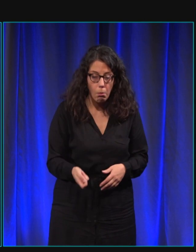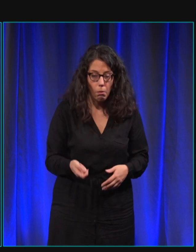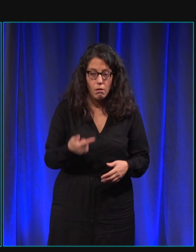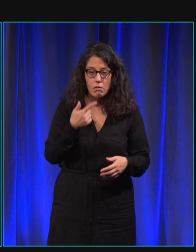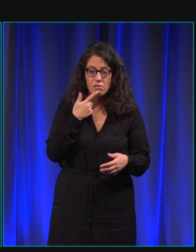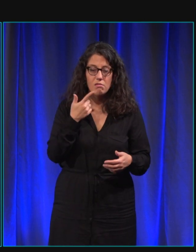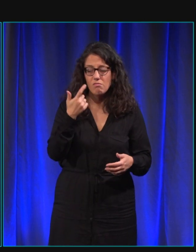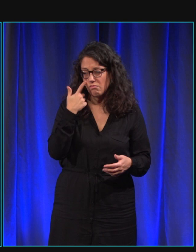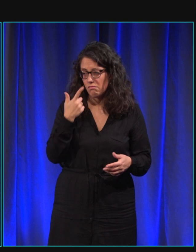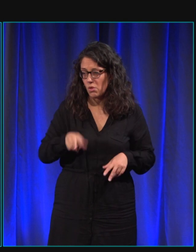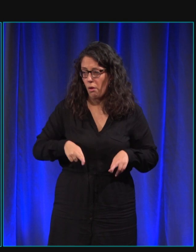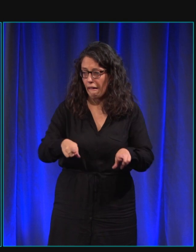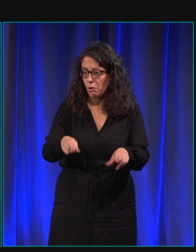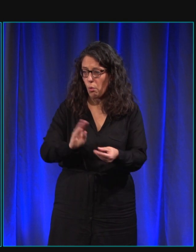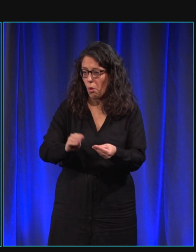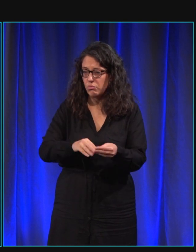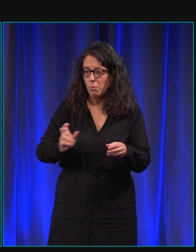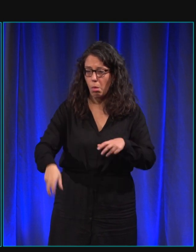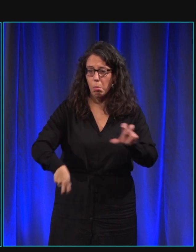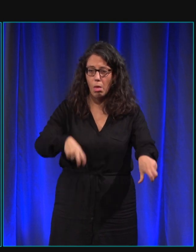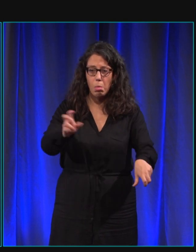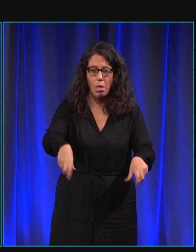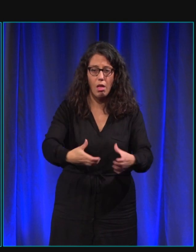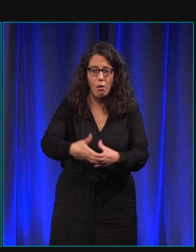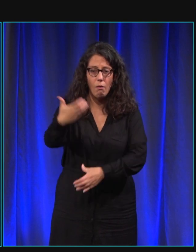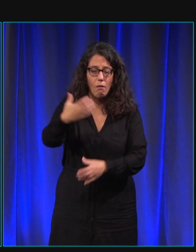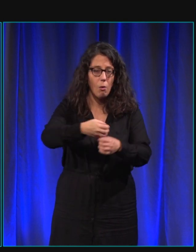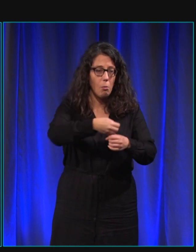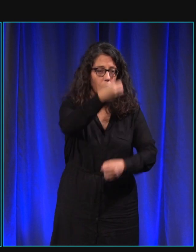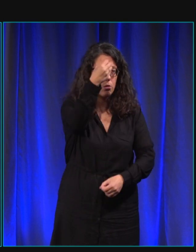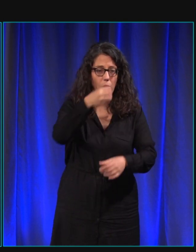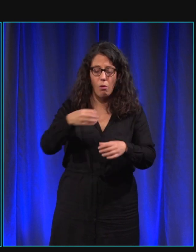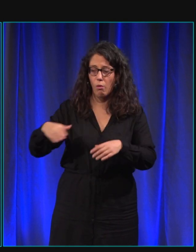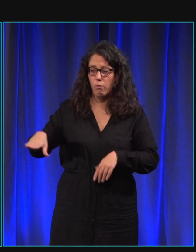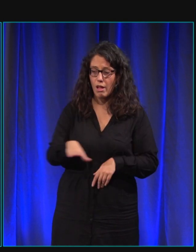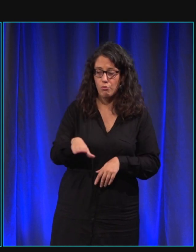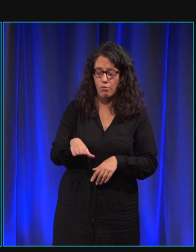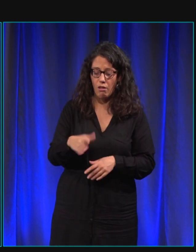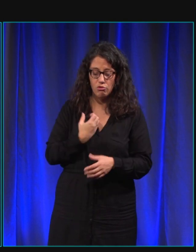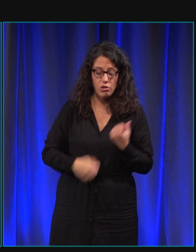les rues pleines d'objets comme les poubelles, les poteaux, les voitures mal garées,